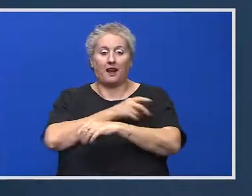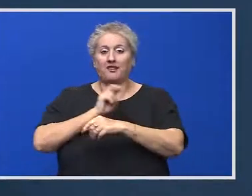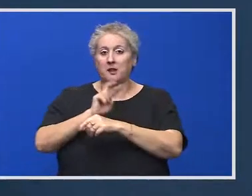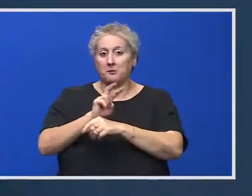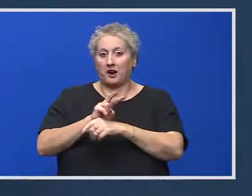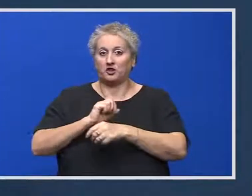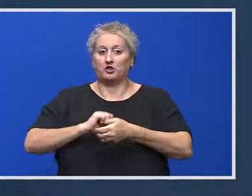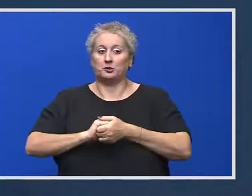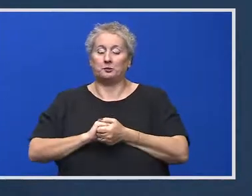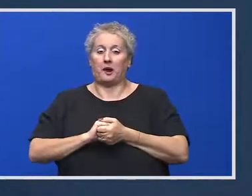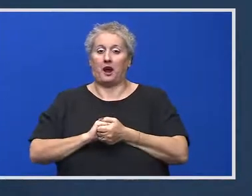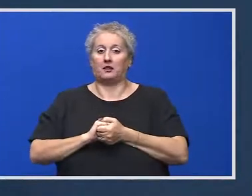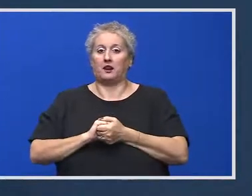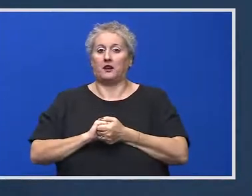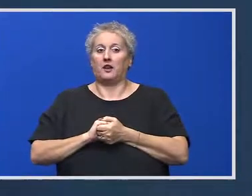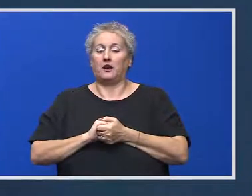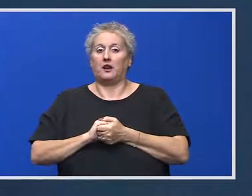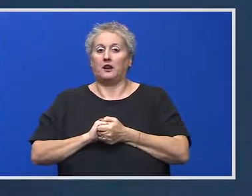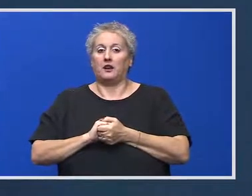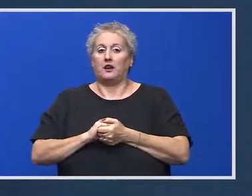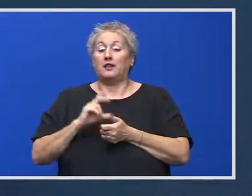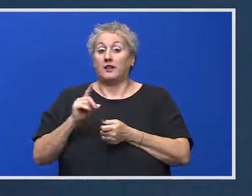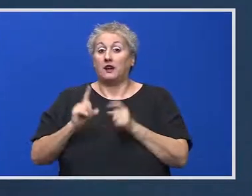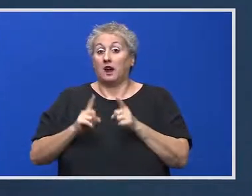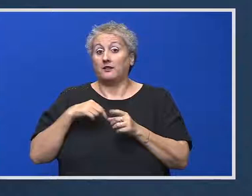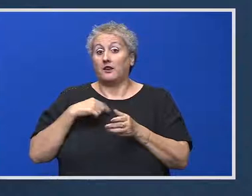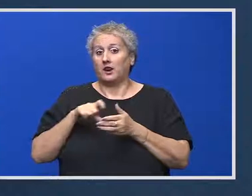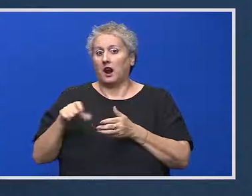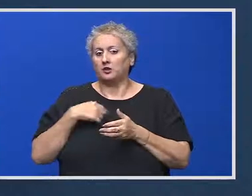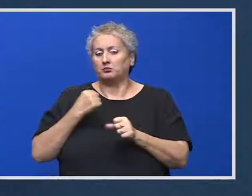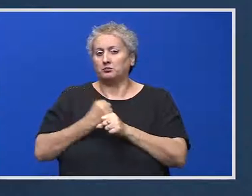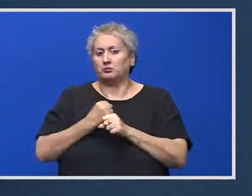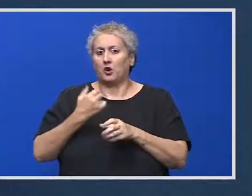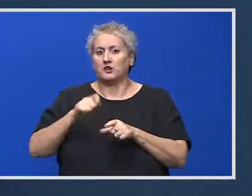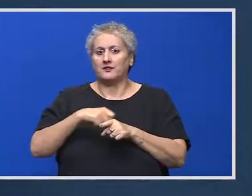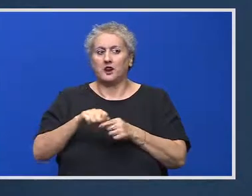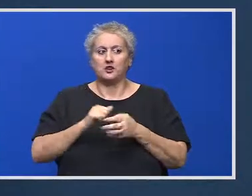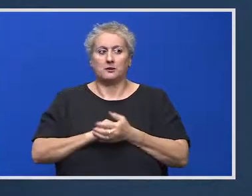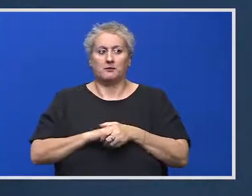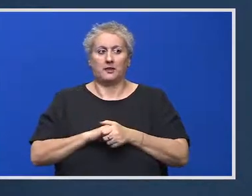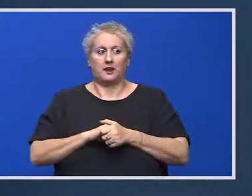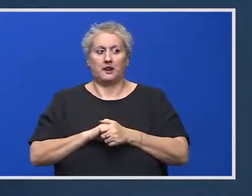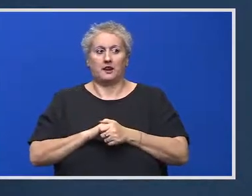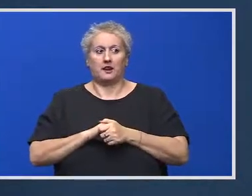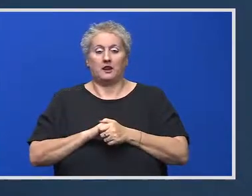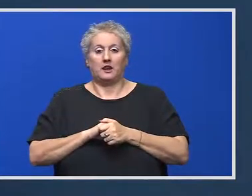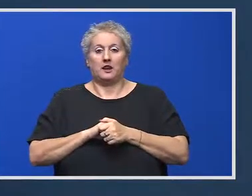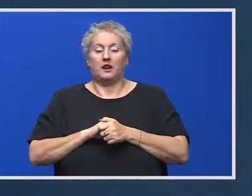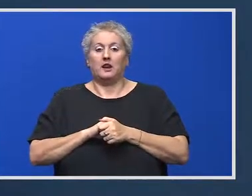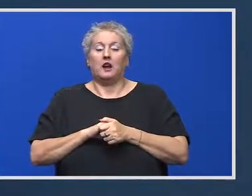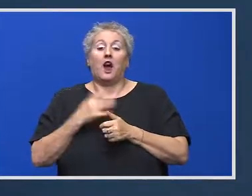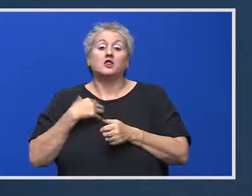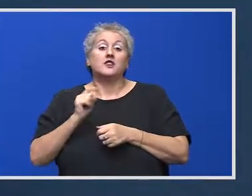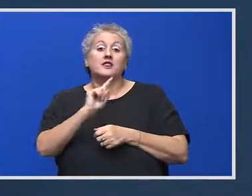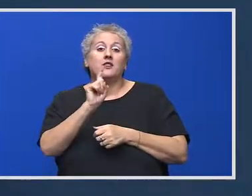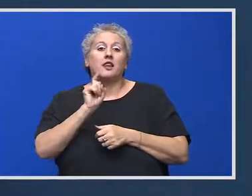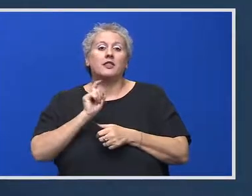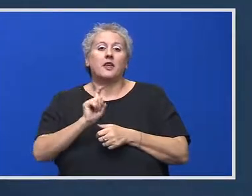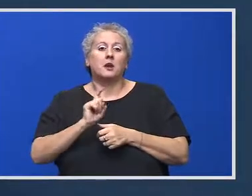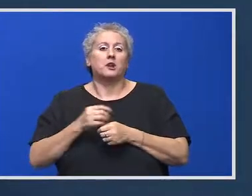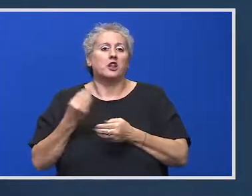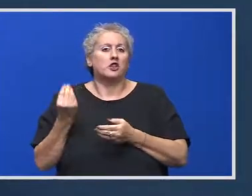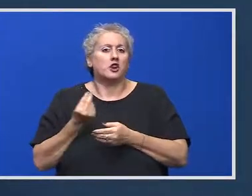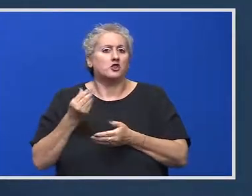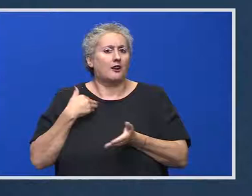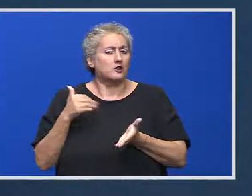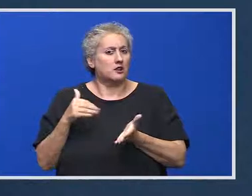greșit mesajul, ar fi bine să se clarifice. Bună ziua, Larisa Bernaschi, observatora Antena 1. Aș vrea să vă întreb de